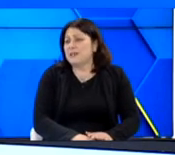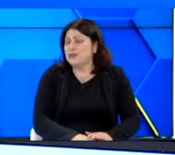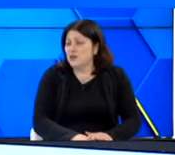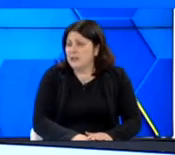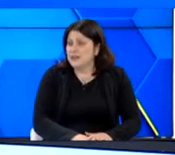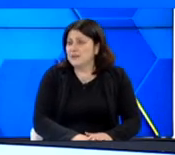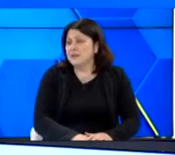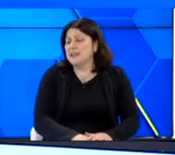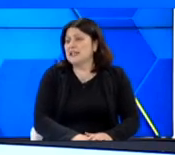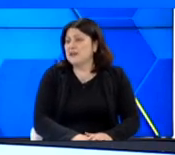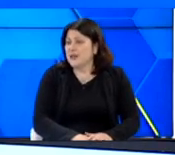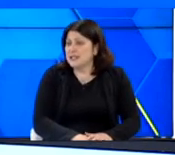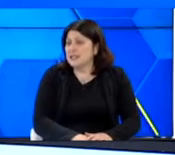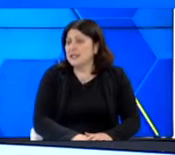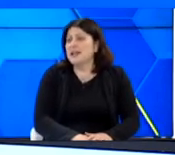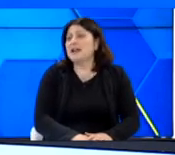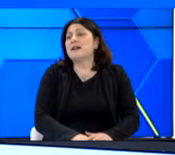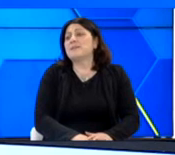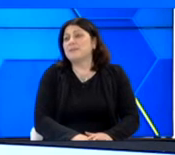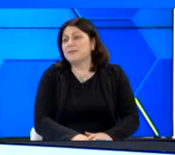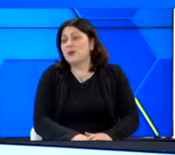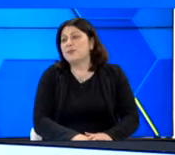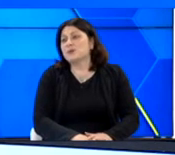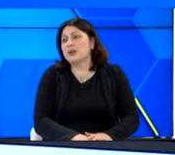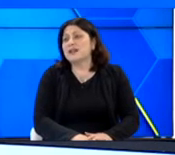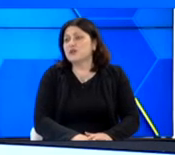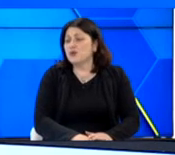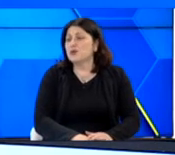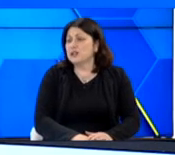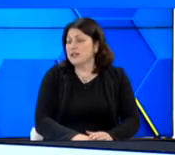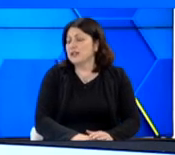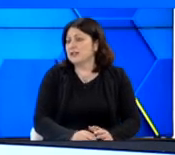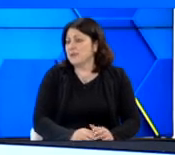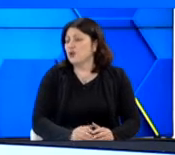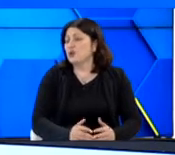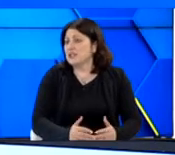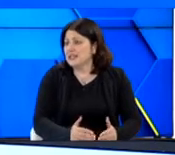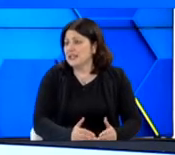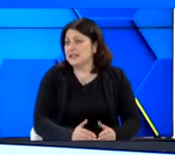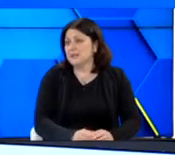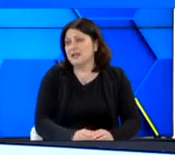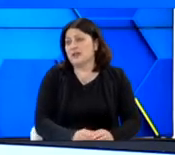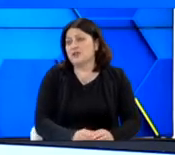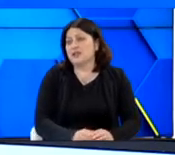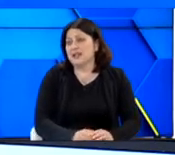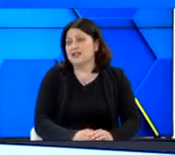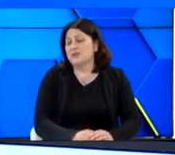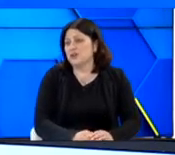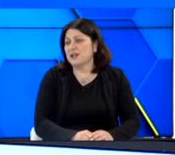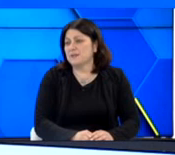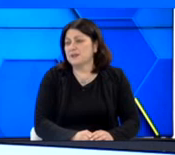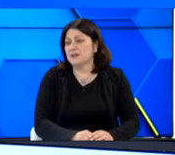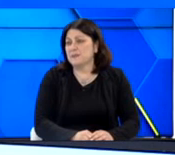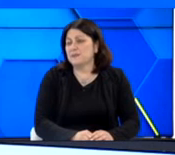Επίσης στην Ολυμπιάδα συμμετέχει και η Βραζιλία. Ήταν, τουλάχιστον όμως, είναι σημαντικό το ότι συνεχίσαμε ιστορικά τις